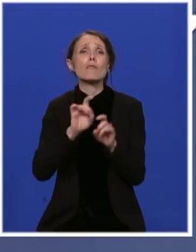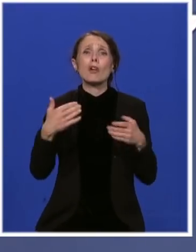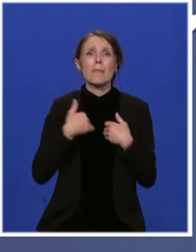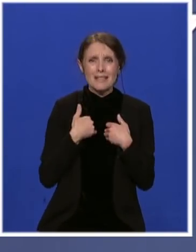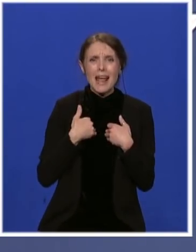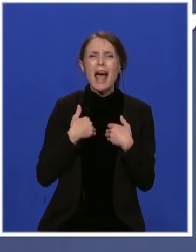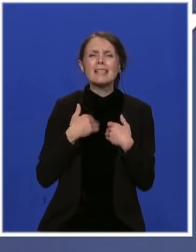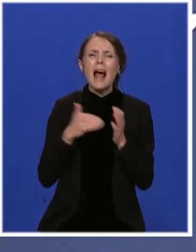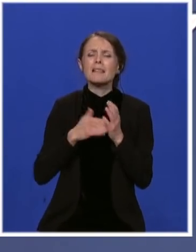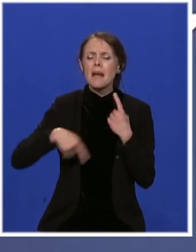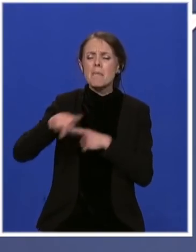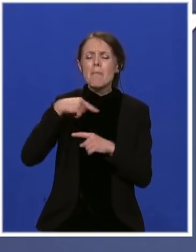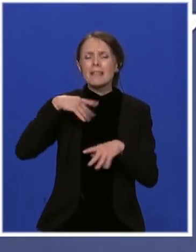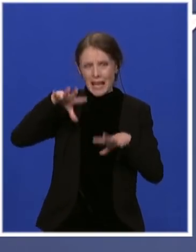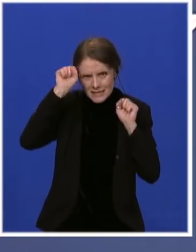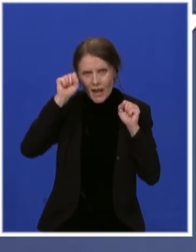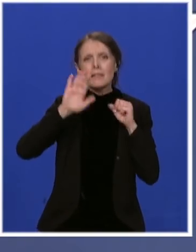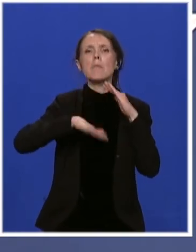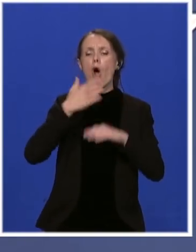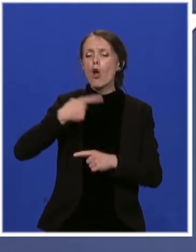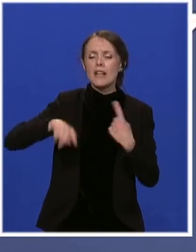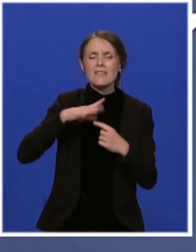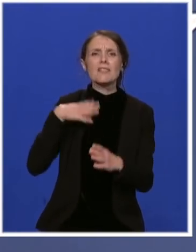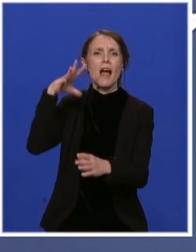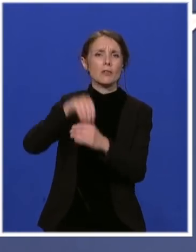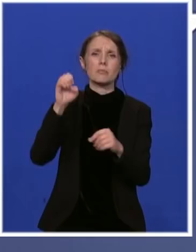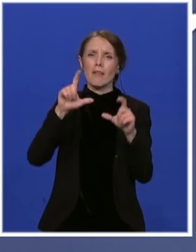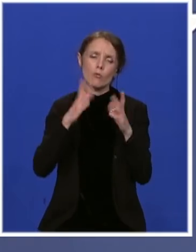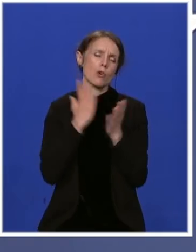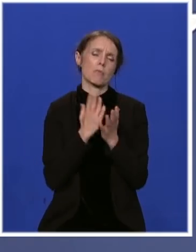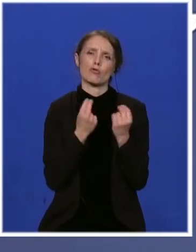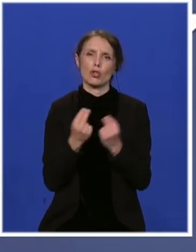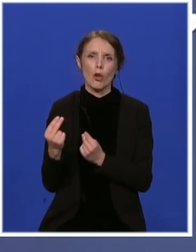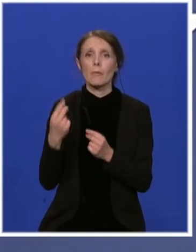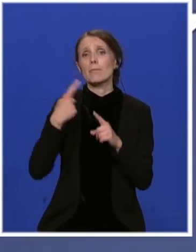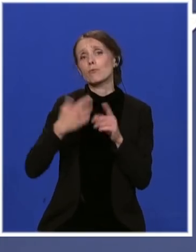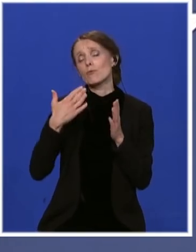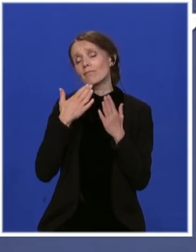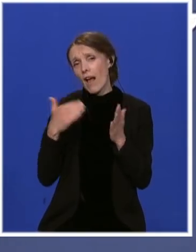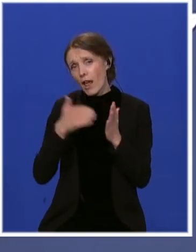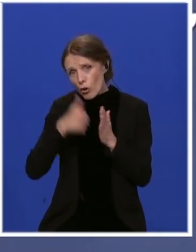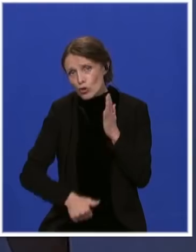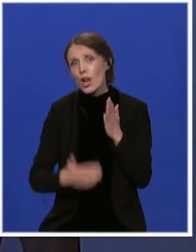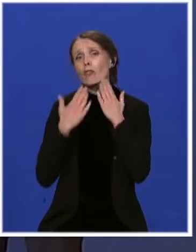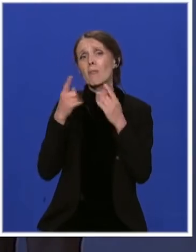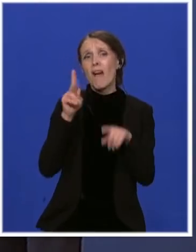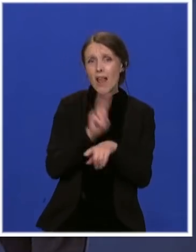u Evropskoj uni. Hvala vam još jedan put hvala i za korektnost i pažnju i za ove odlične veste danas.